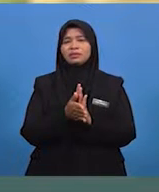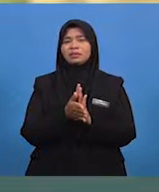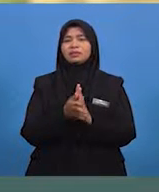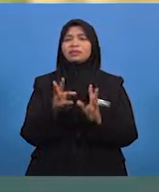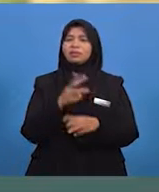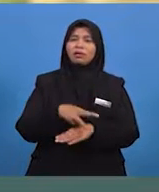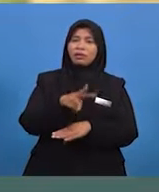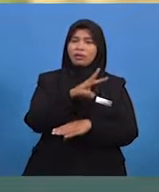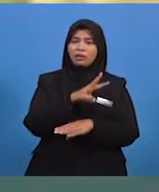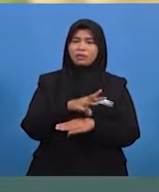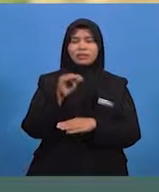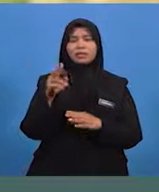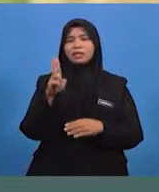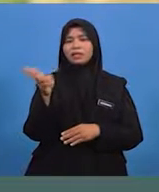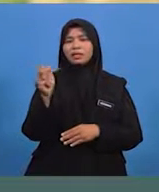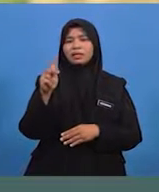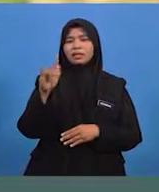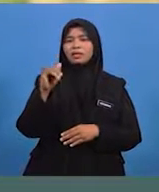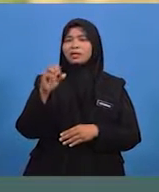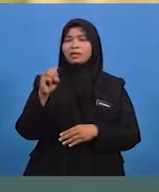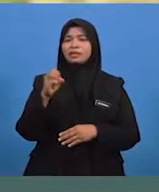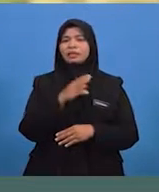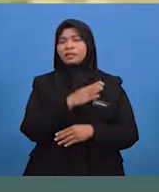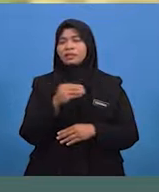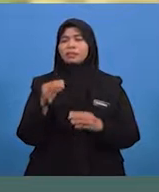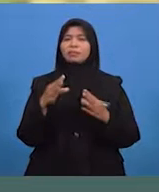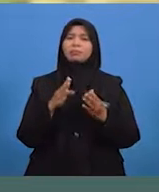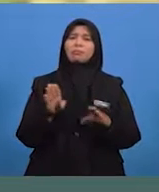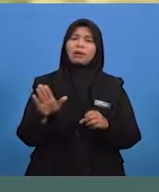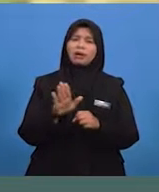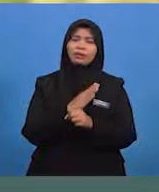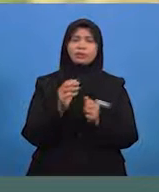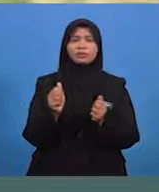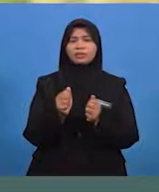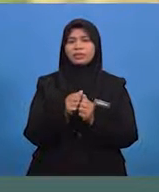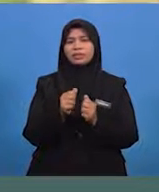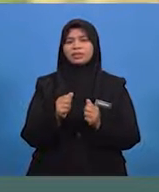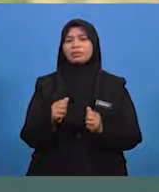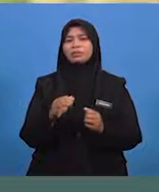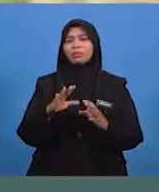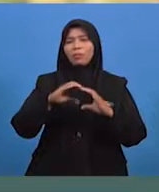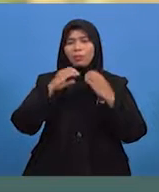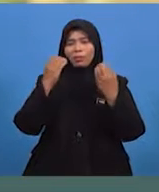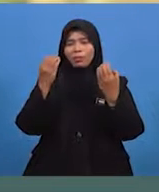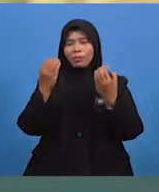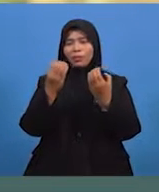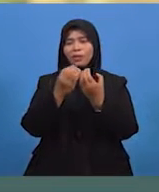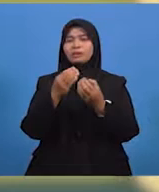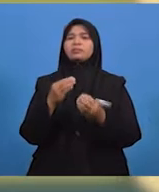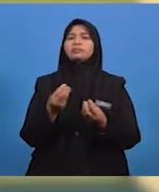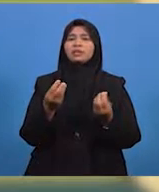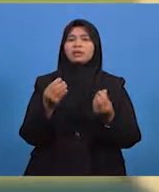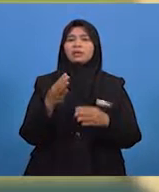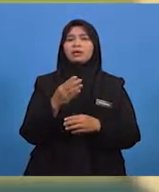yang terhakis dan penuh dengan longgokan tanah, batu dan lumpur.